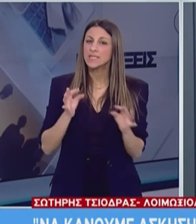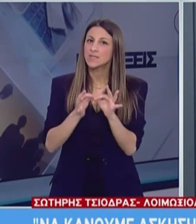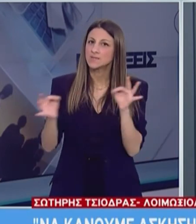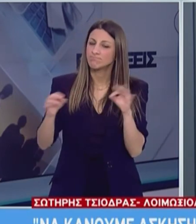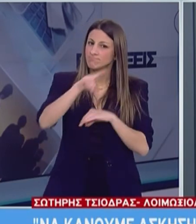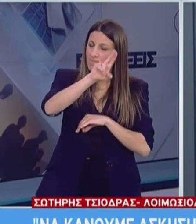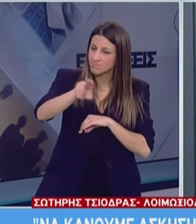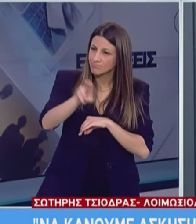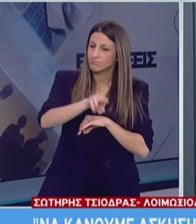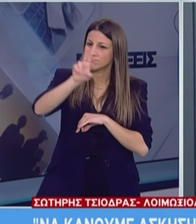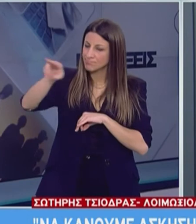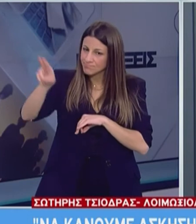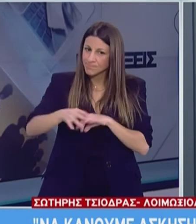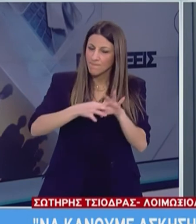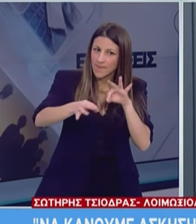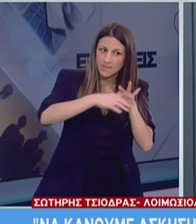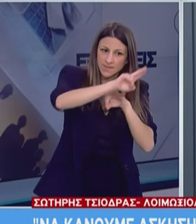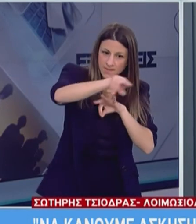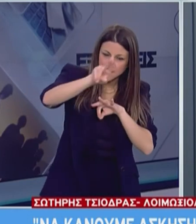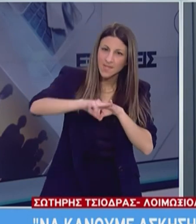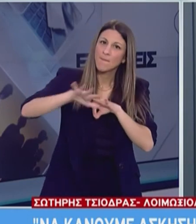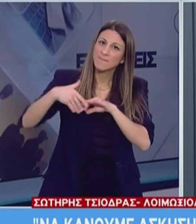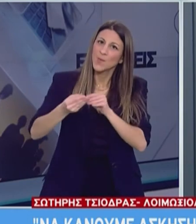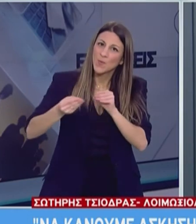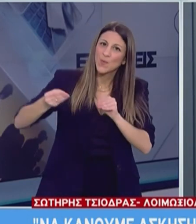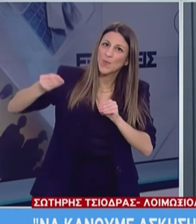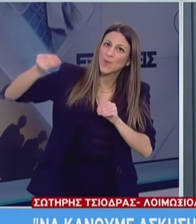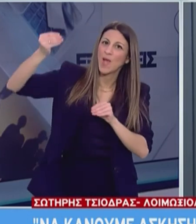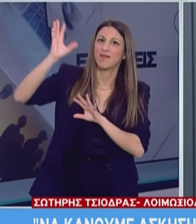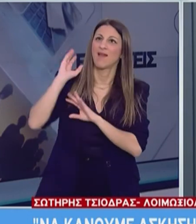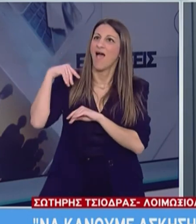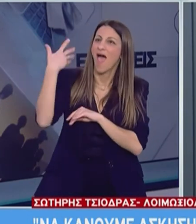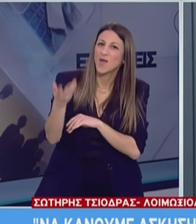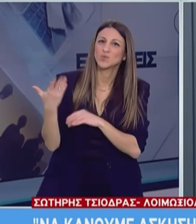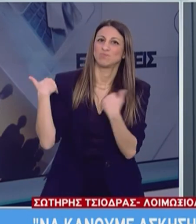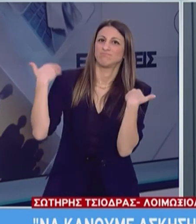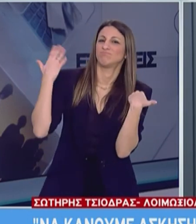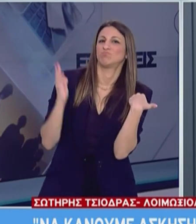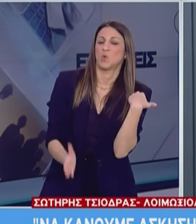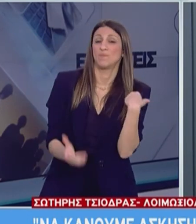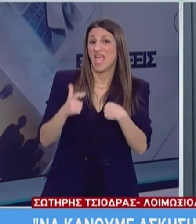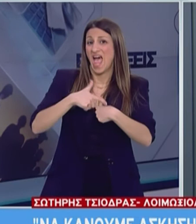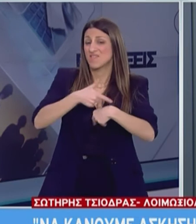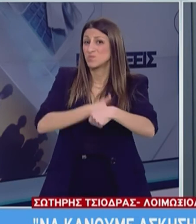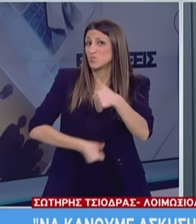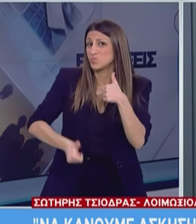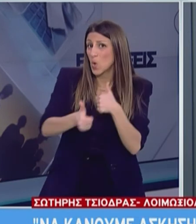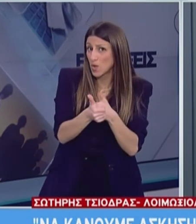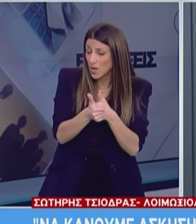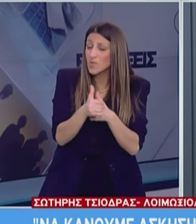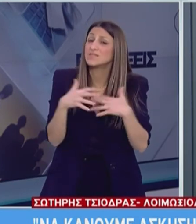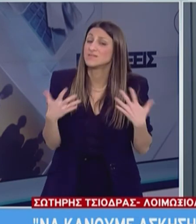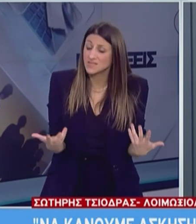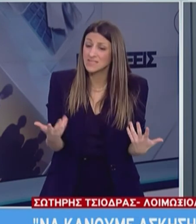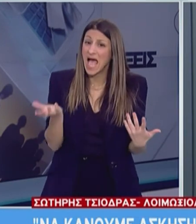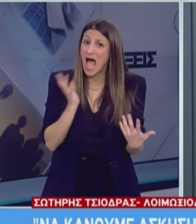έρωνται θα γίνεται και πιο πράξη στην πραγματικότητα σε εξωτερικούς χώρους. Αυτή τη στιγμή αυτό που μας απασχολεί και στους εξωτερικούς